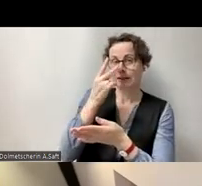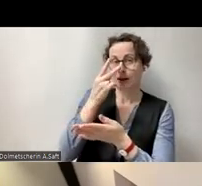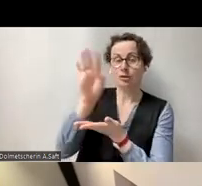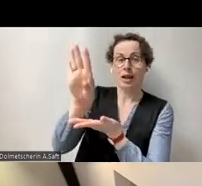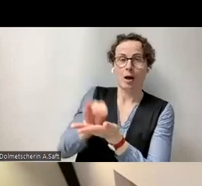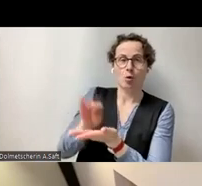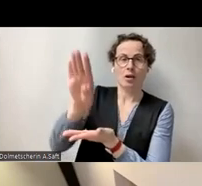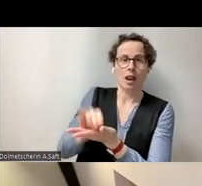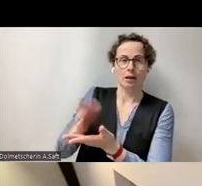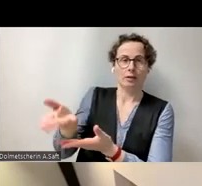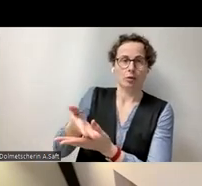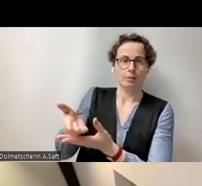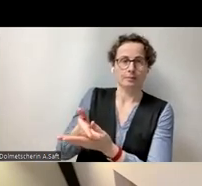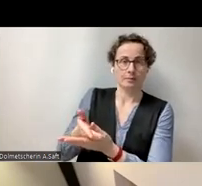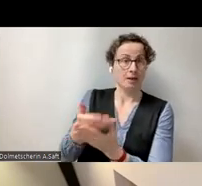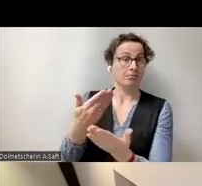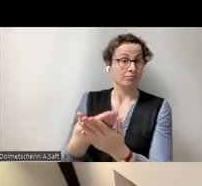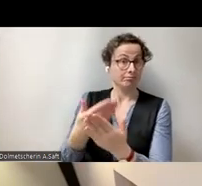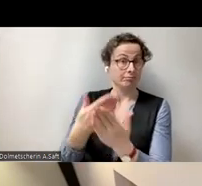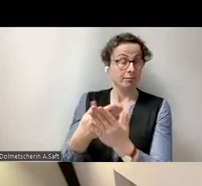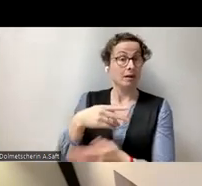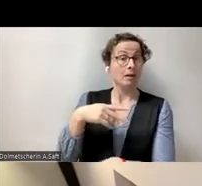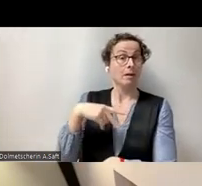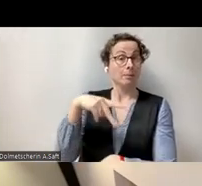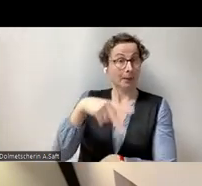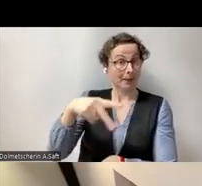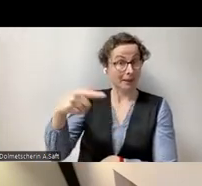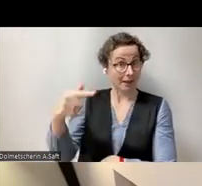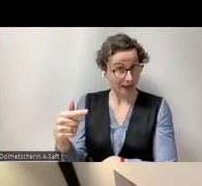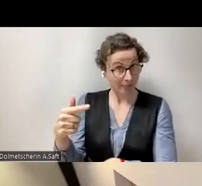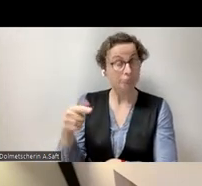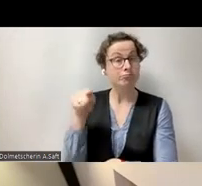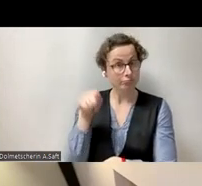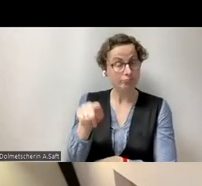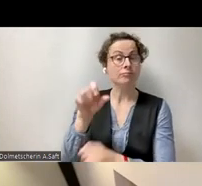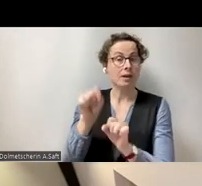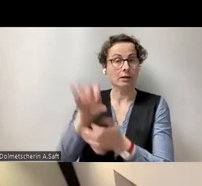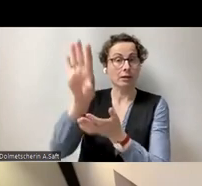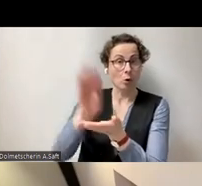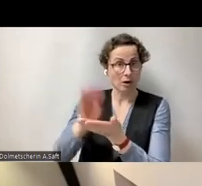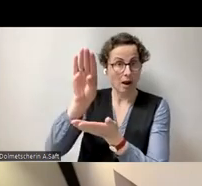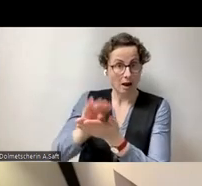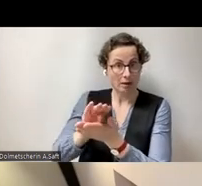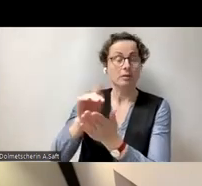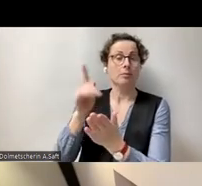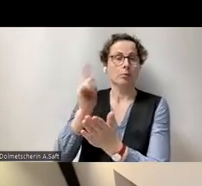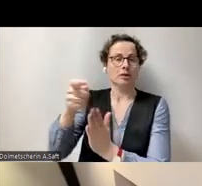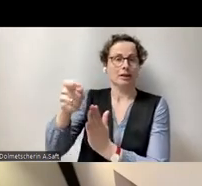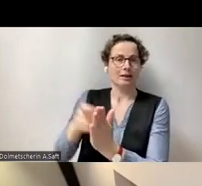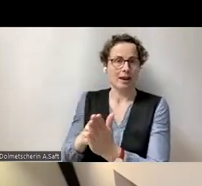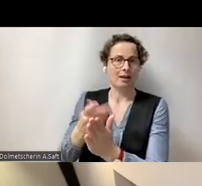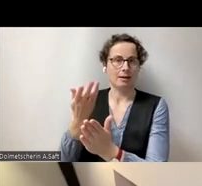auch ein Powerpoint-Dokument gilt als herunterladbares Dokument. Es gibt hier eine